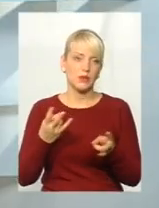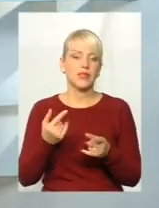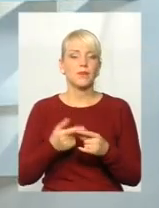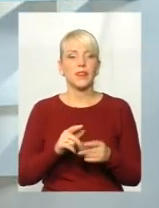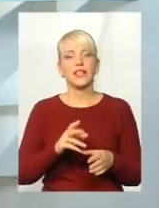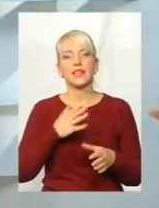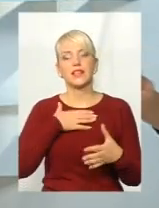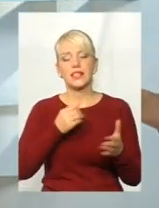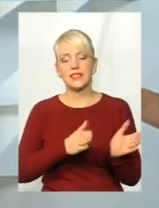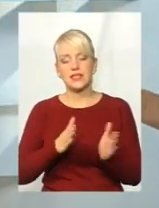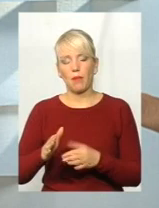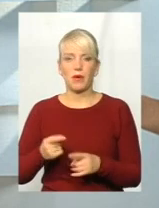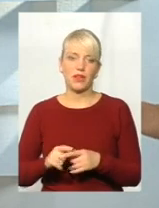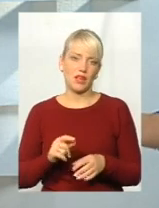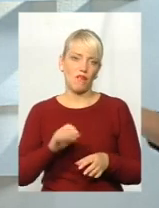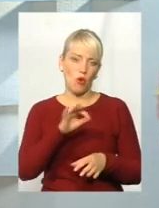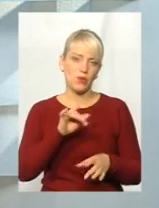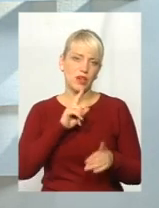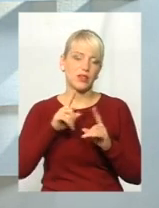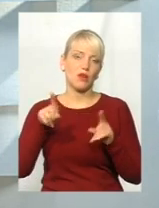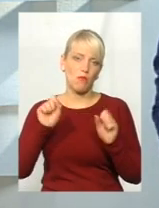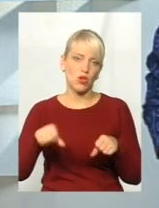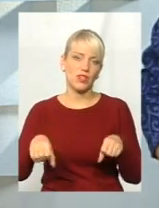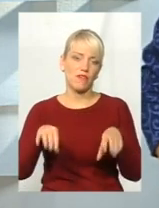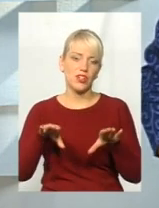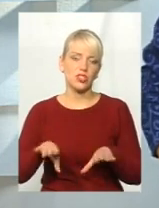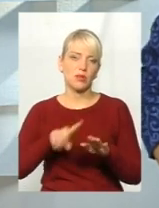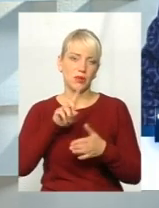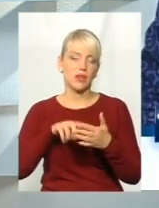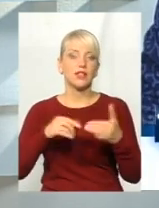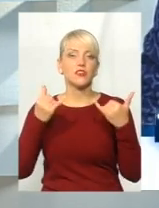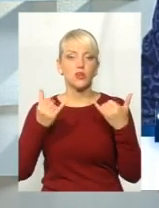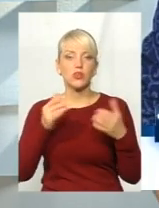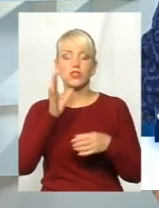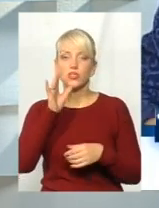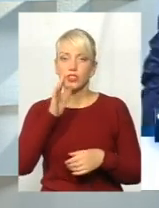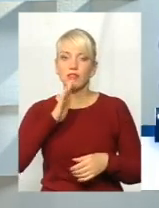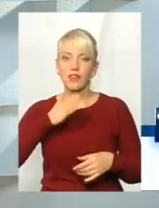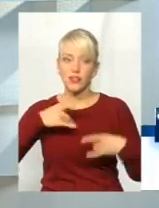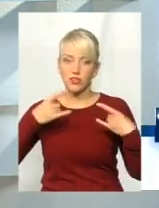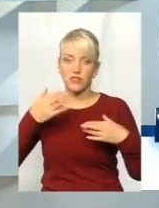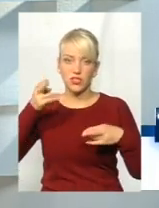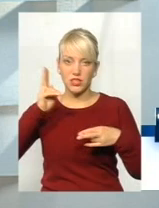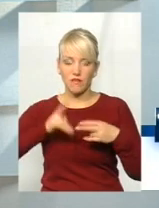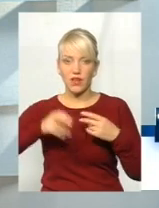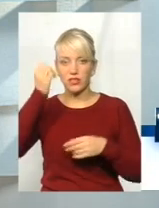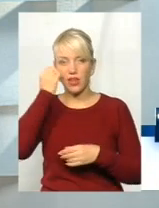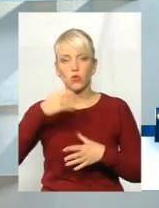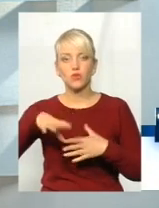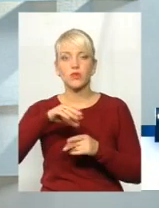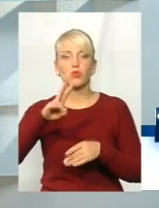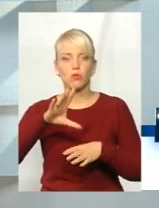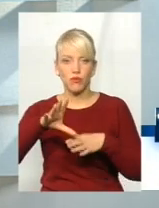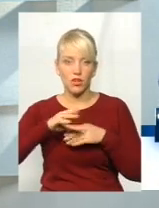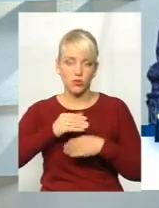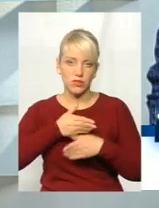дисципліна в обласній раді, і тоді можна вирішувати питання. Що ж, на сьогоднішній час наш ефір вже завершений. Дякую усім, хто був із